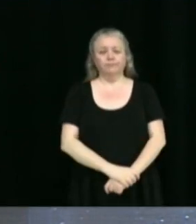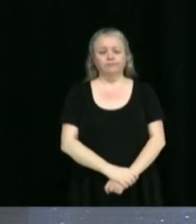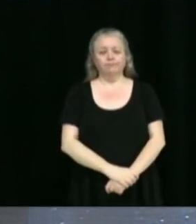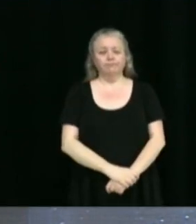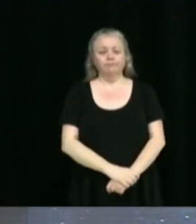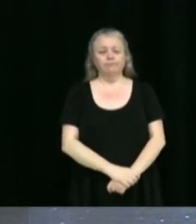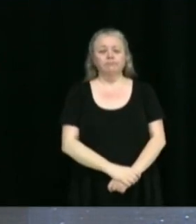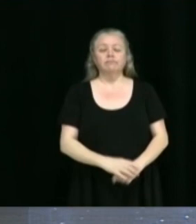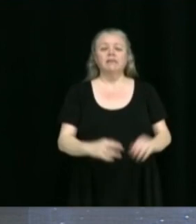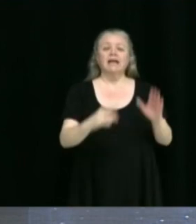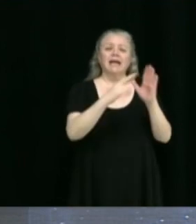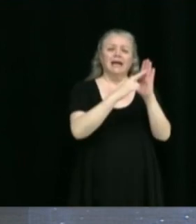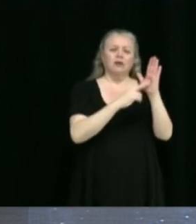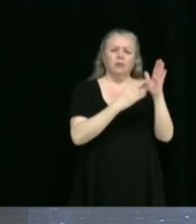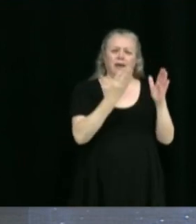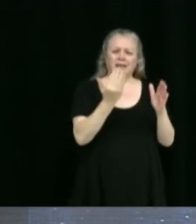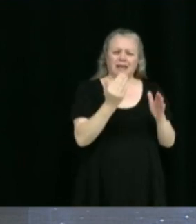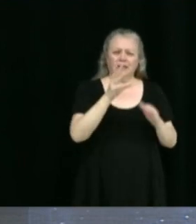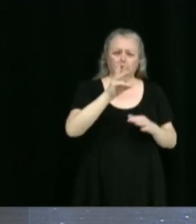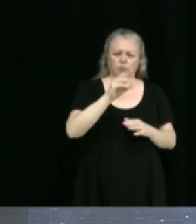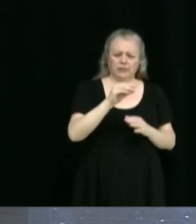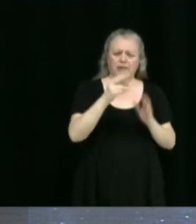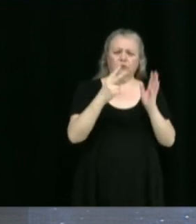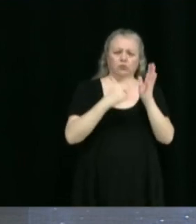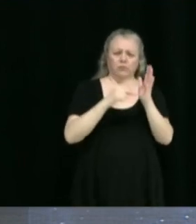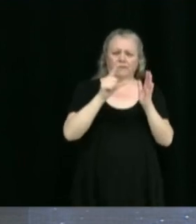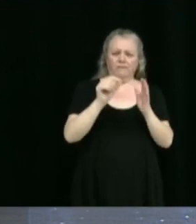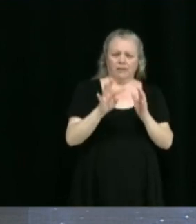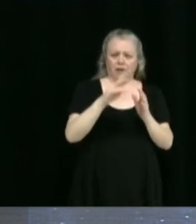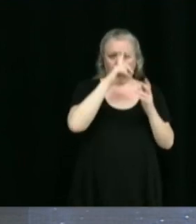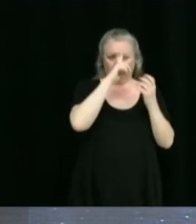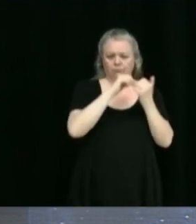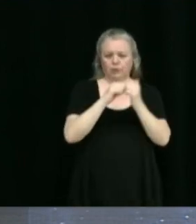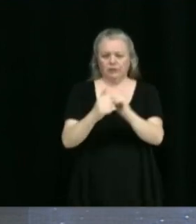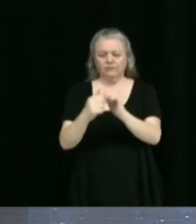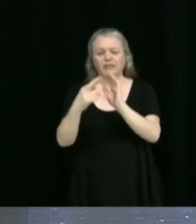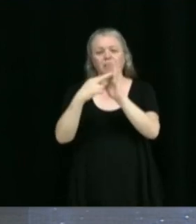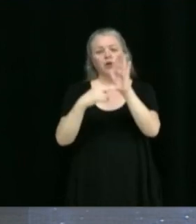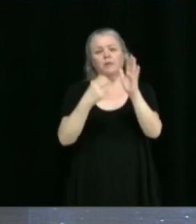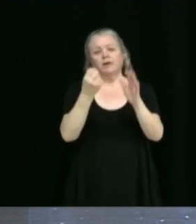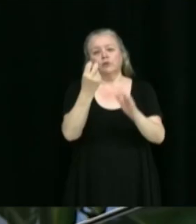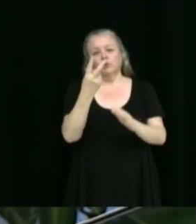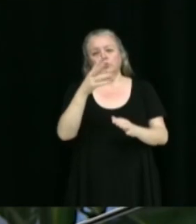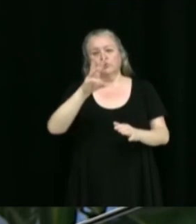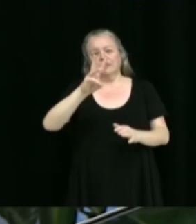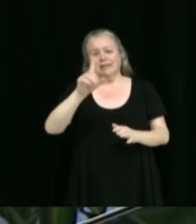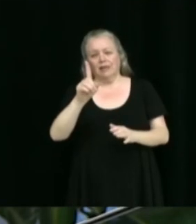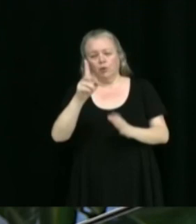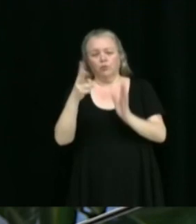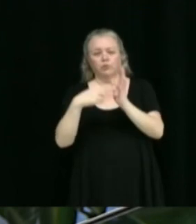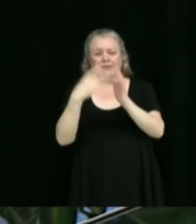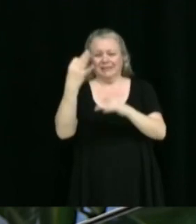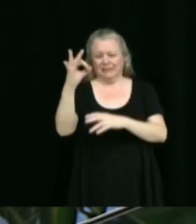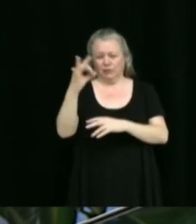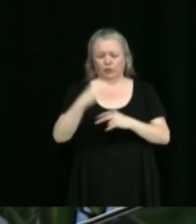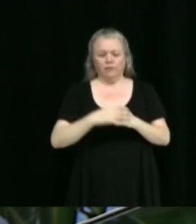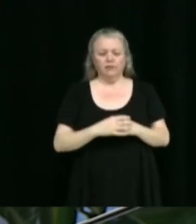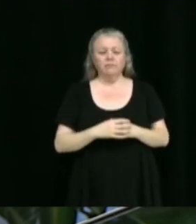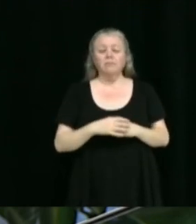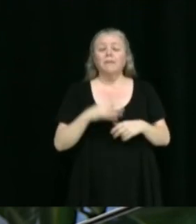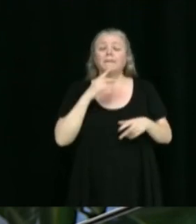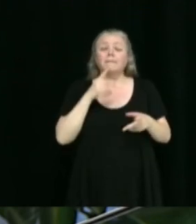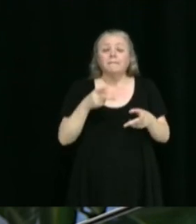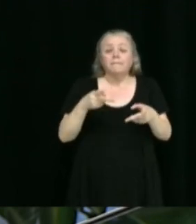Adoption du règlement 1560-2024 modifiant le règlement 1261-2019 Il s'agit de permettre une marge